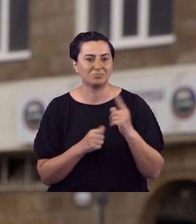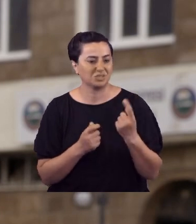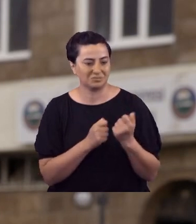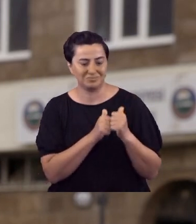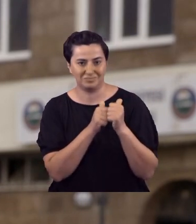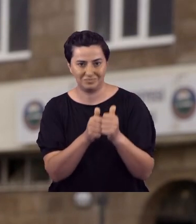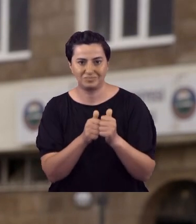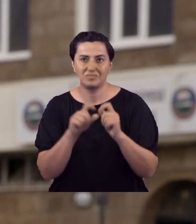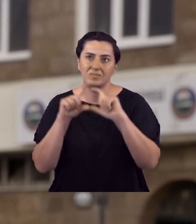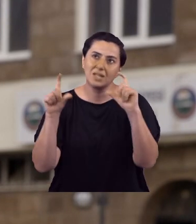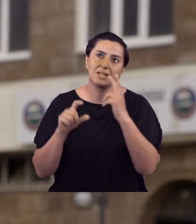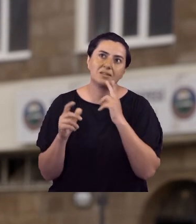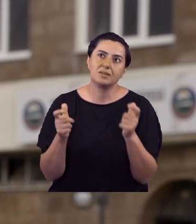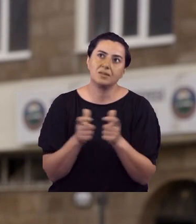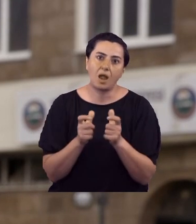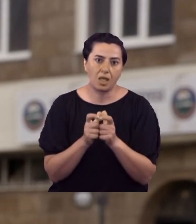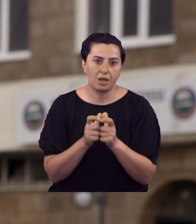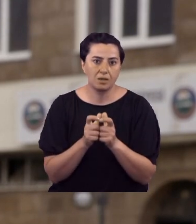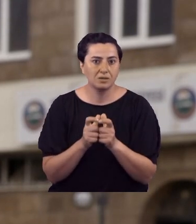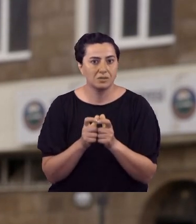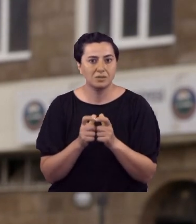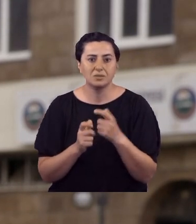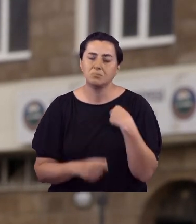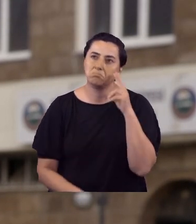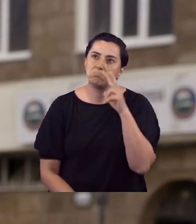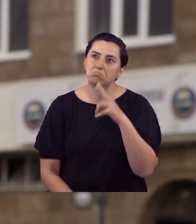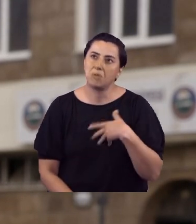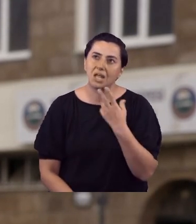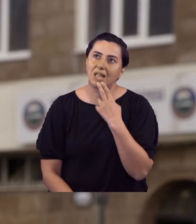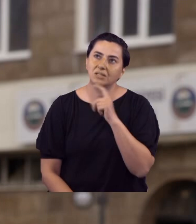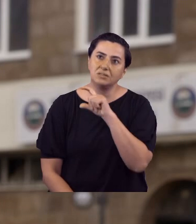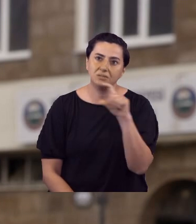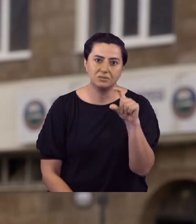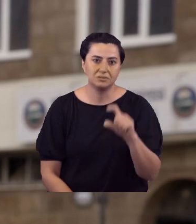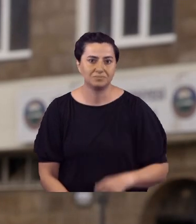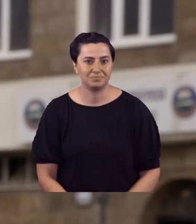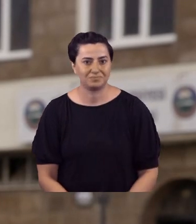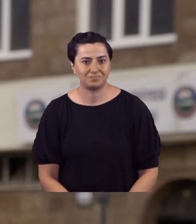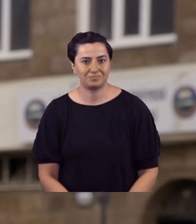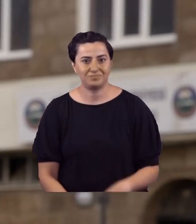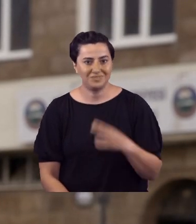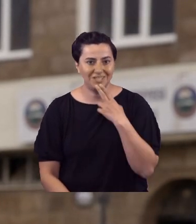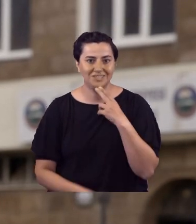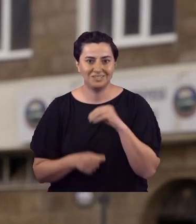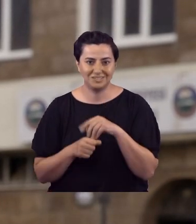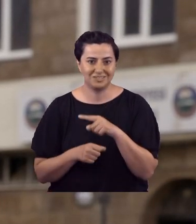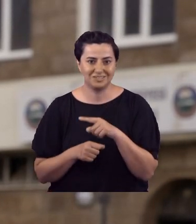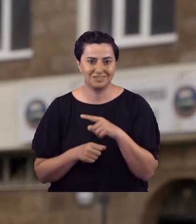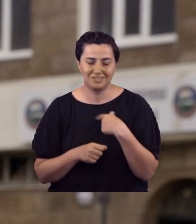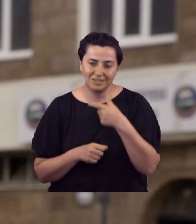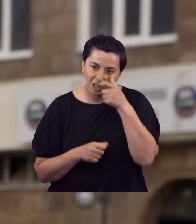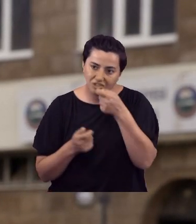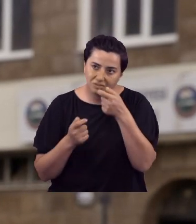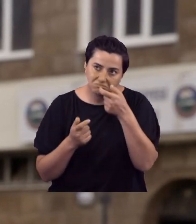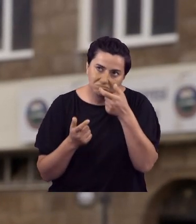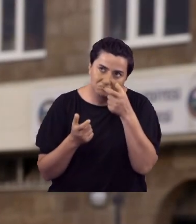Lehva gördüm ben, kadın dernek. Benim dikkatimi çekti, kadın yazıyordu orada. Sırf kadın yazdığı için benim orada dikkatimi